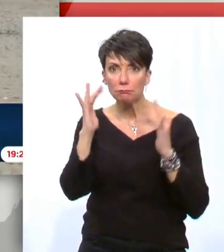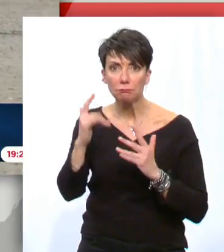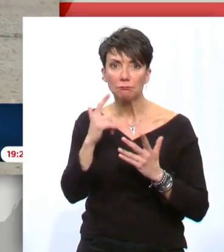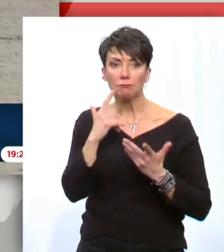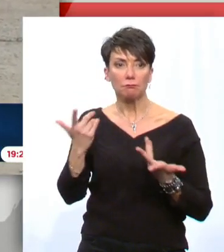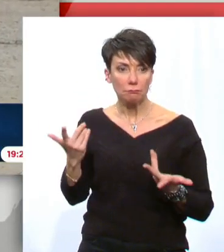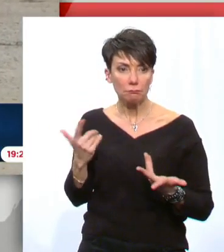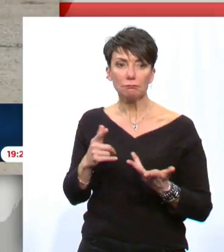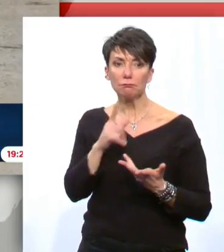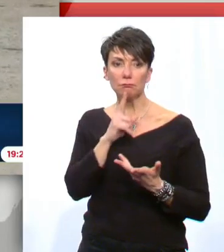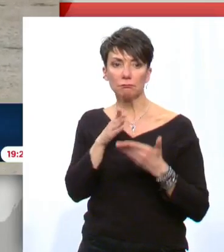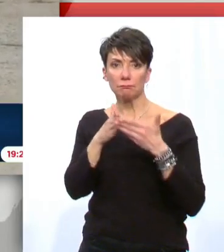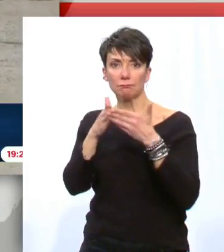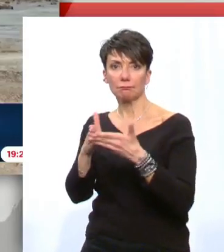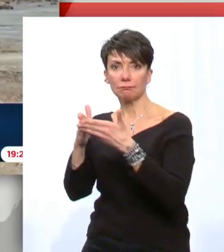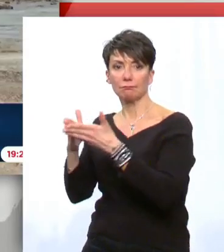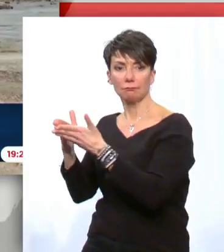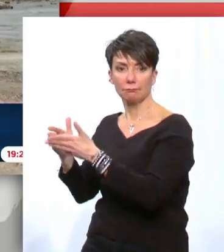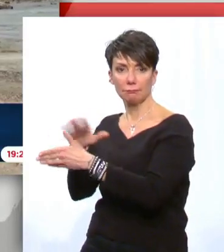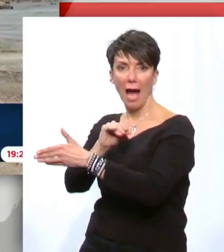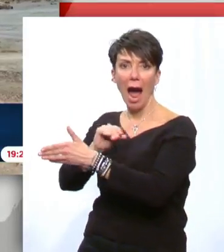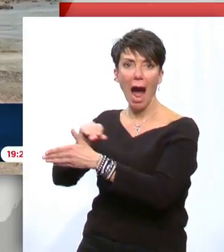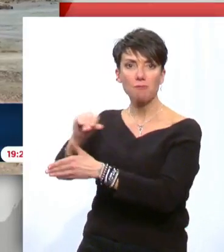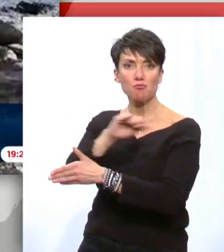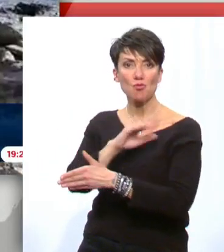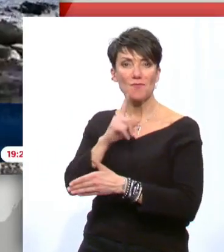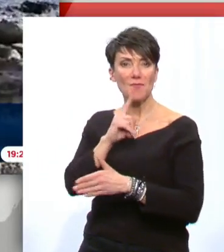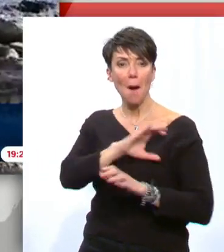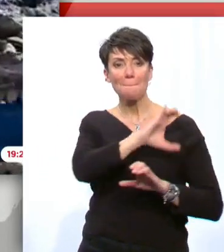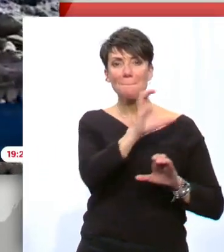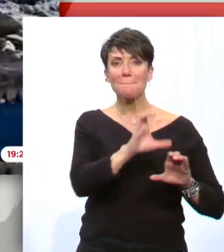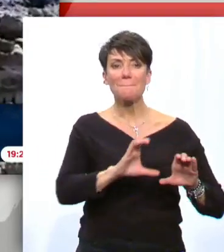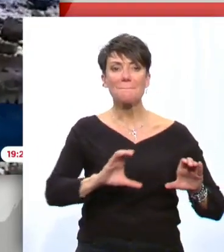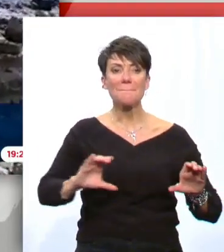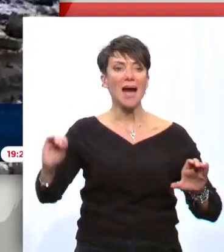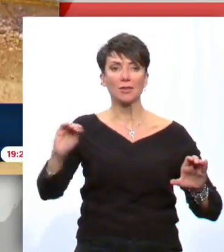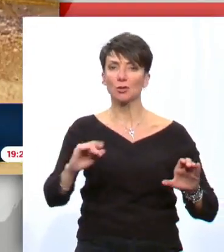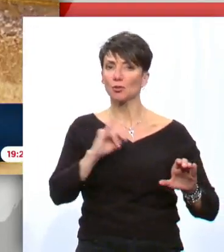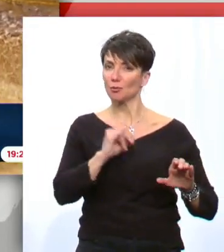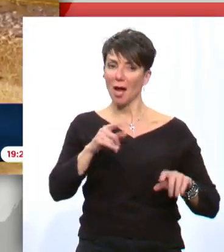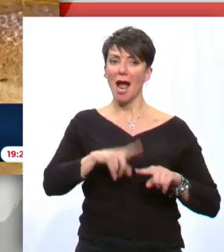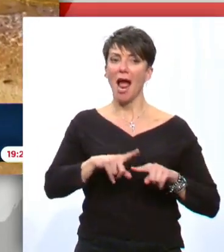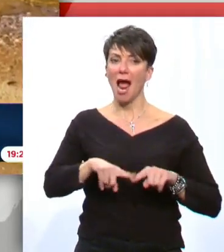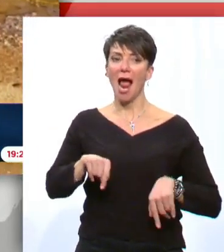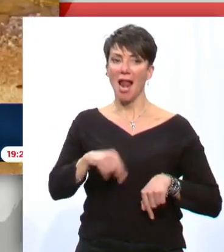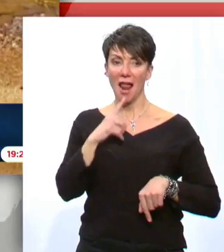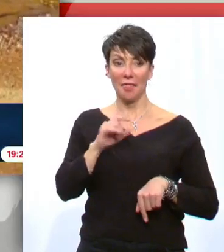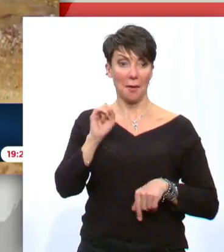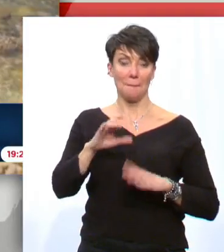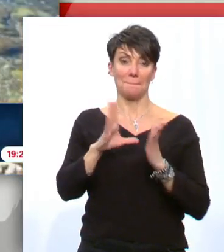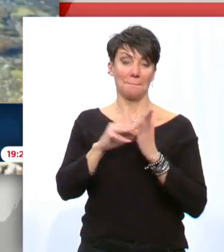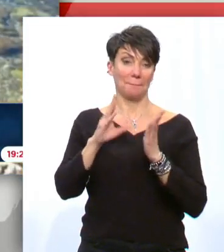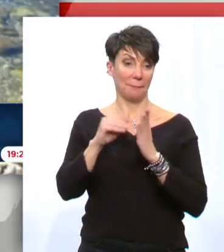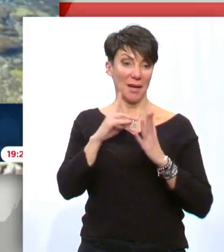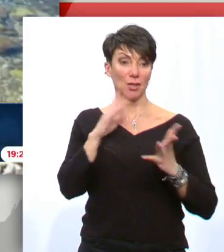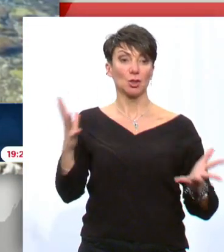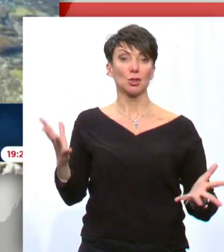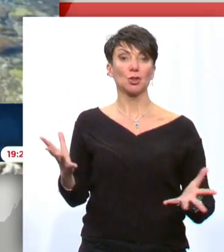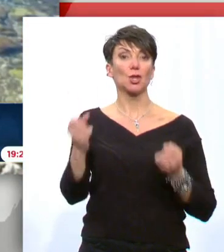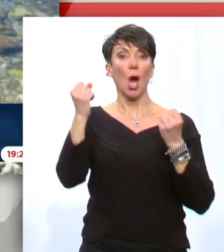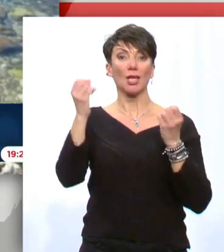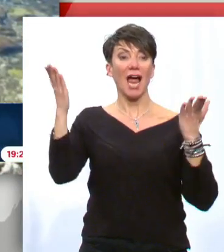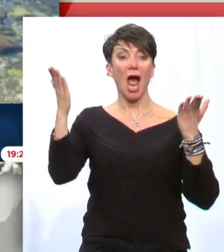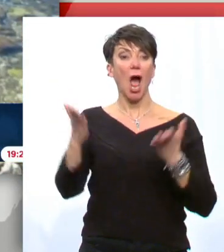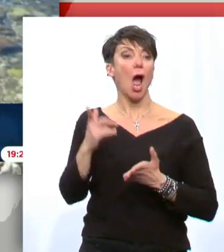Το φαινόμενο βρίσκεται σε εξέλιξη σε πολλές χώρες της Μεσογείου και γίνεται στιτό και στην Ελλάδα. Στην παραλία Αγίας Σωτήρα στο σχήνο